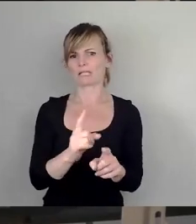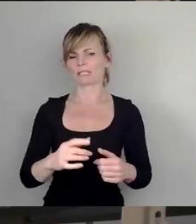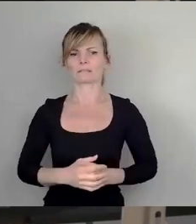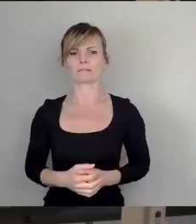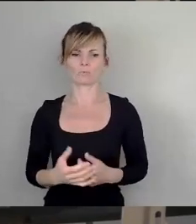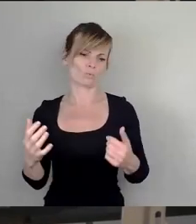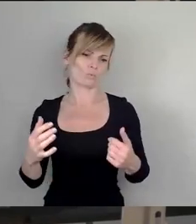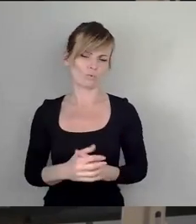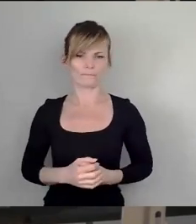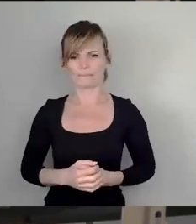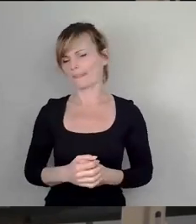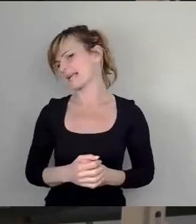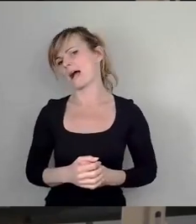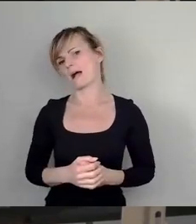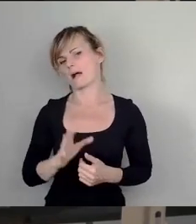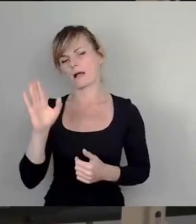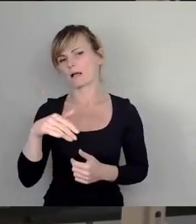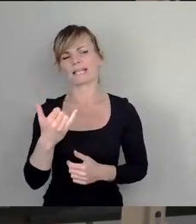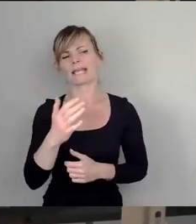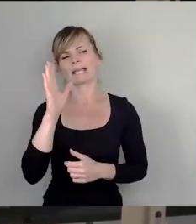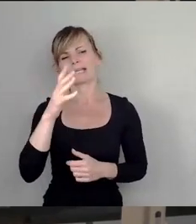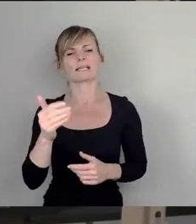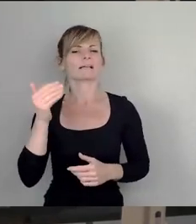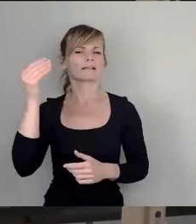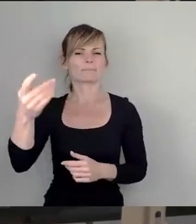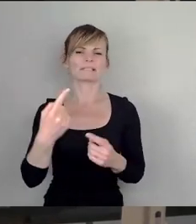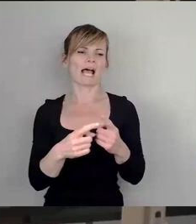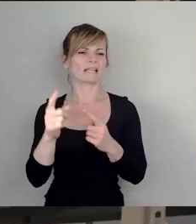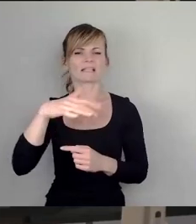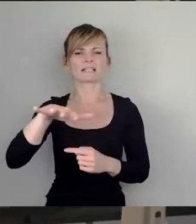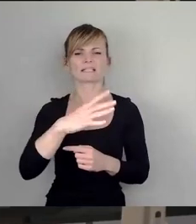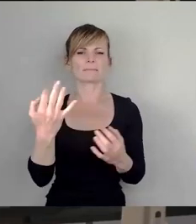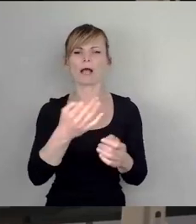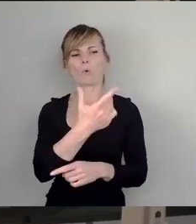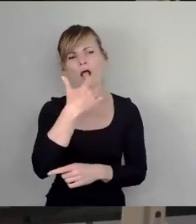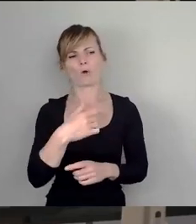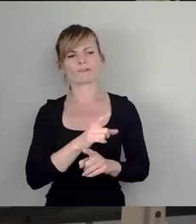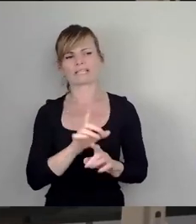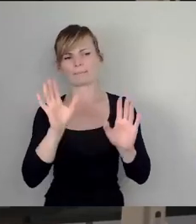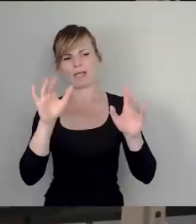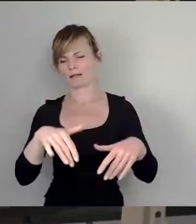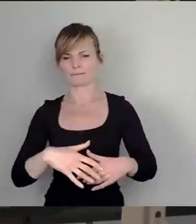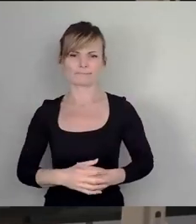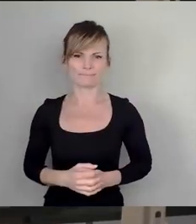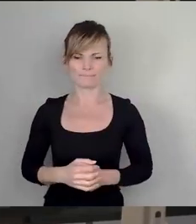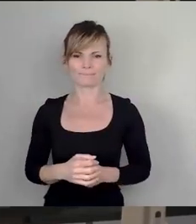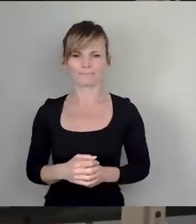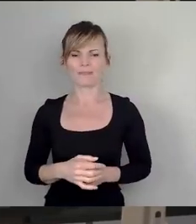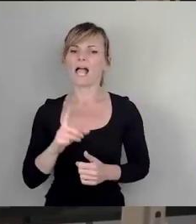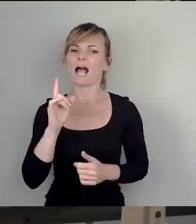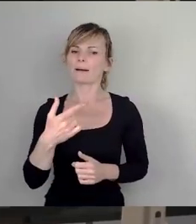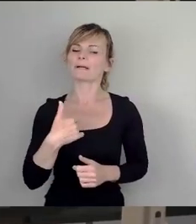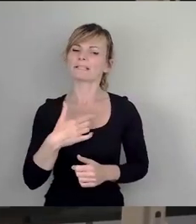So, naja, Sie können das dann mit allen anderen auseinandersetzen. Brauchen Sie sich mit mir, um nicht mehr auseinanderzusetzen. Aber ich möchte